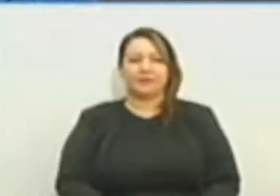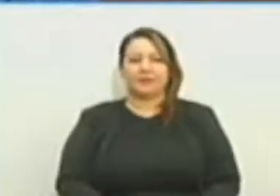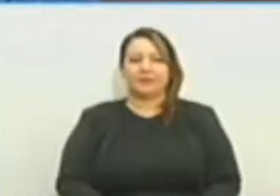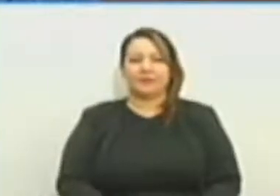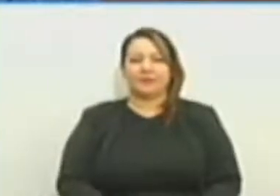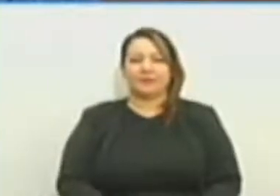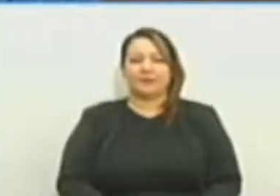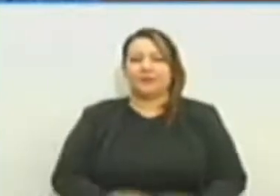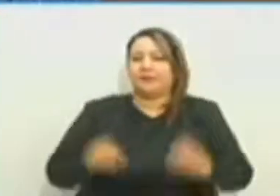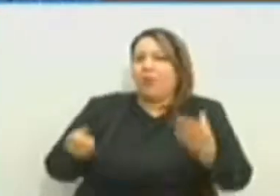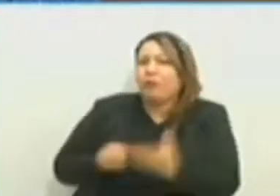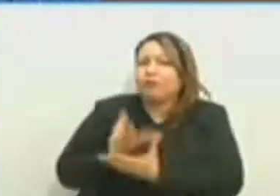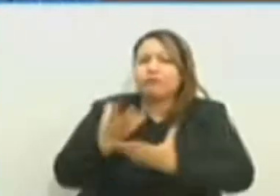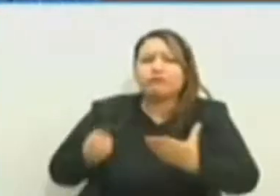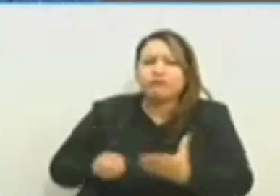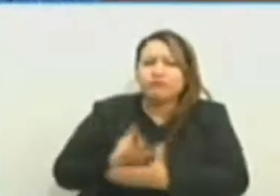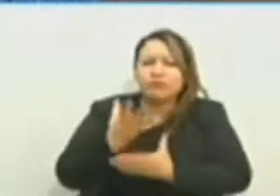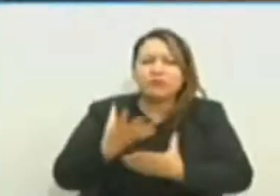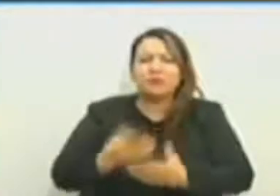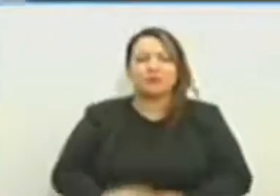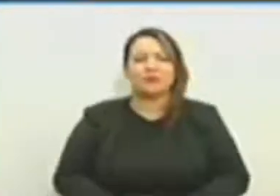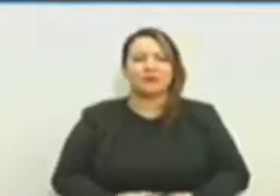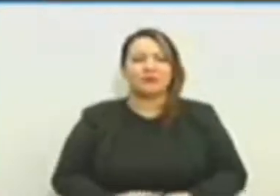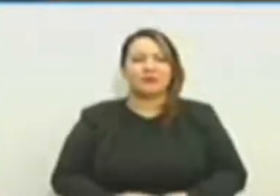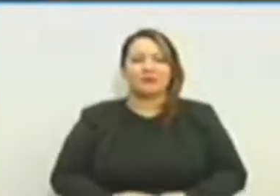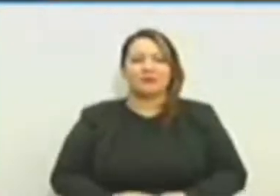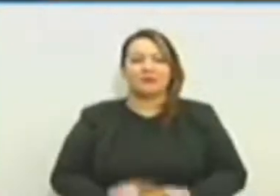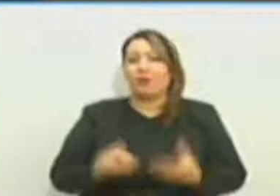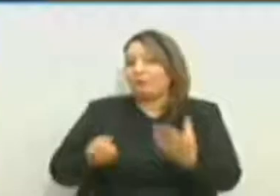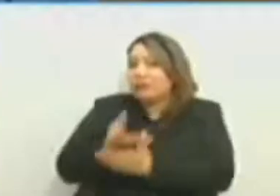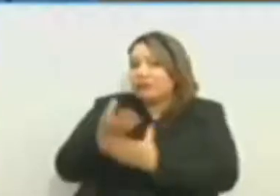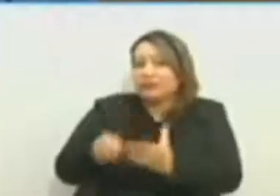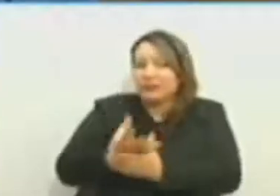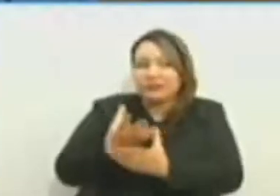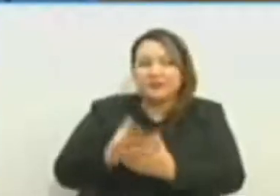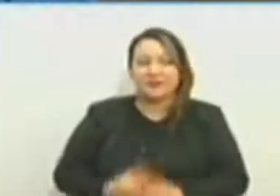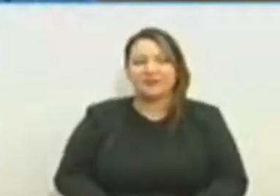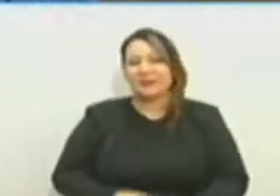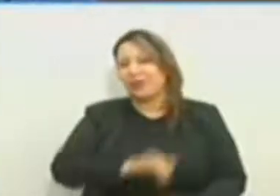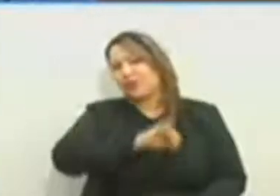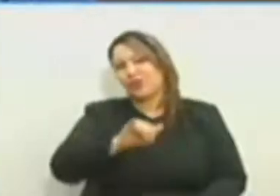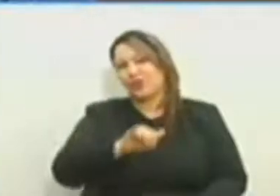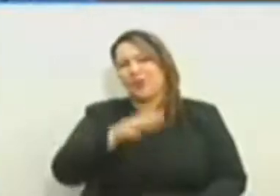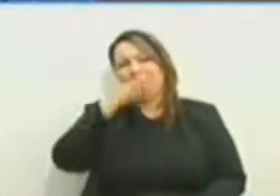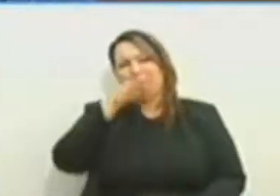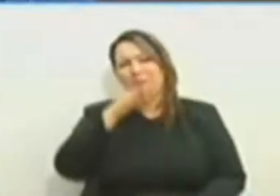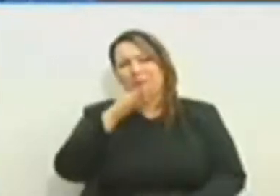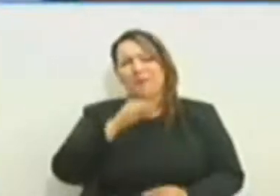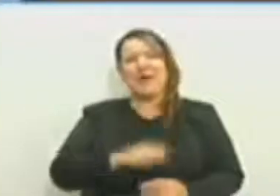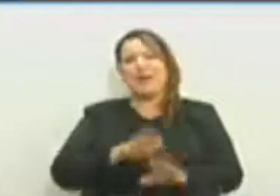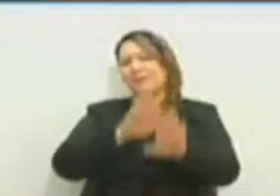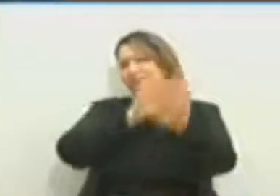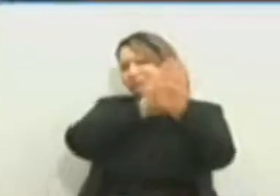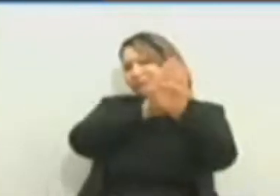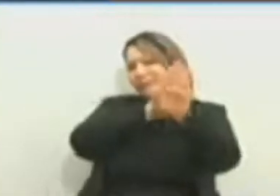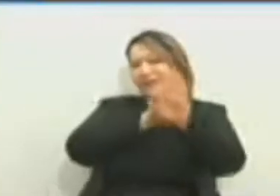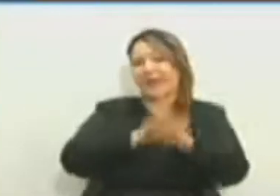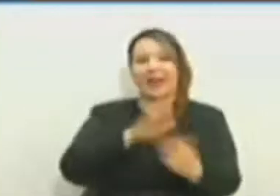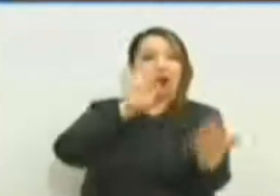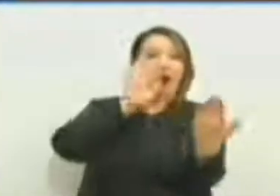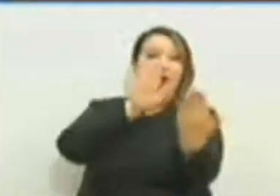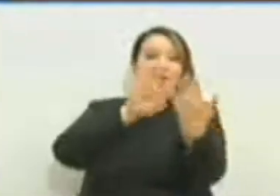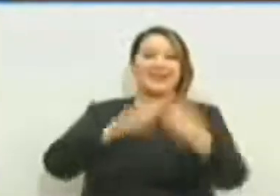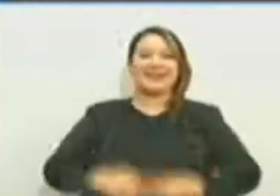نعبر له نعبر للوزير مني حشوفه وشوفني ما نعطرش في ظاهره دوك سيد رئيس مجلس الأمة ما نعطرش في ظاهره خليني نقابل